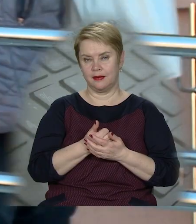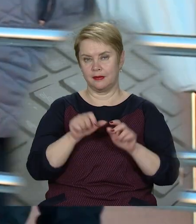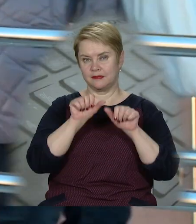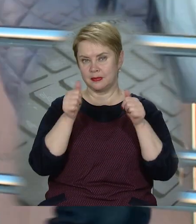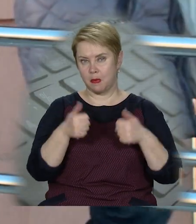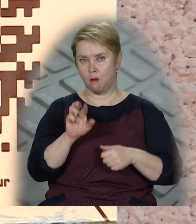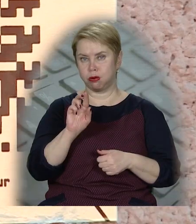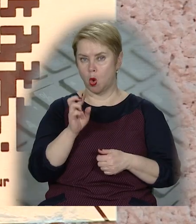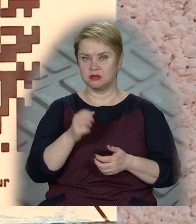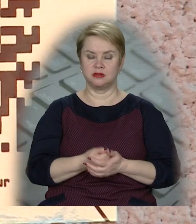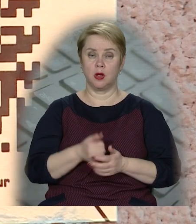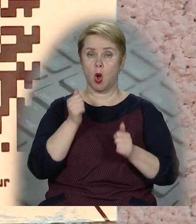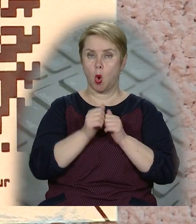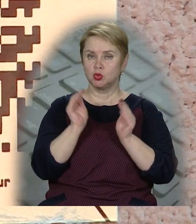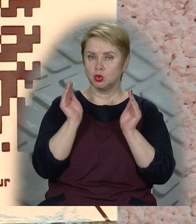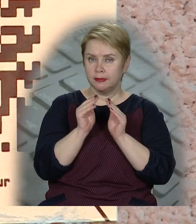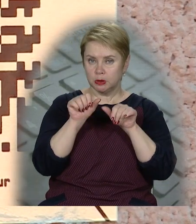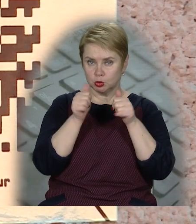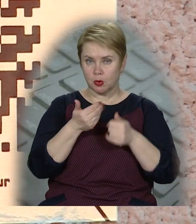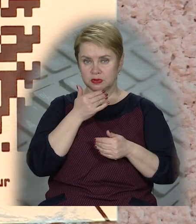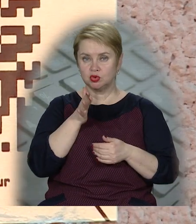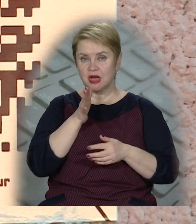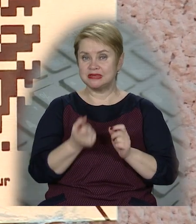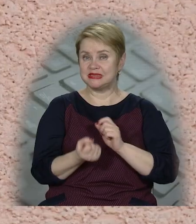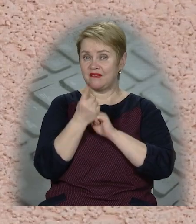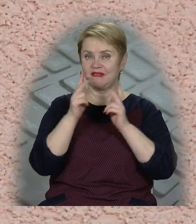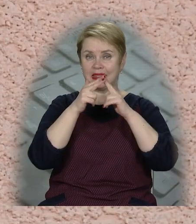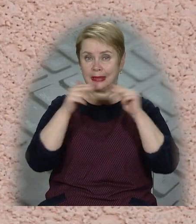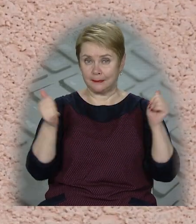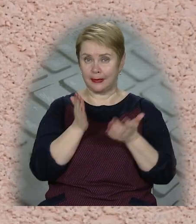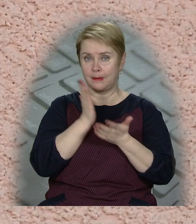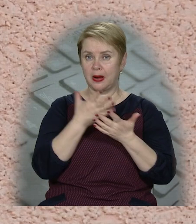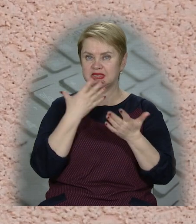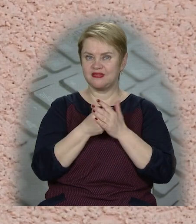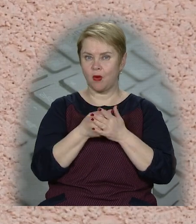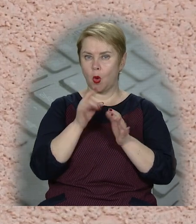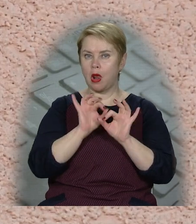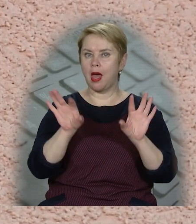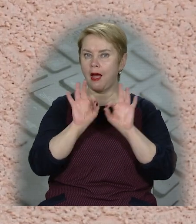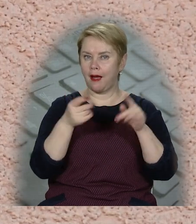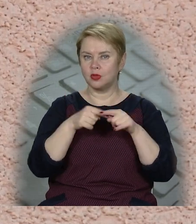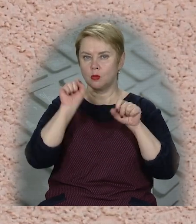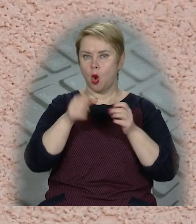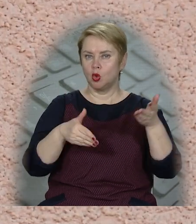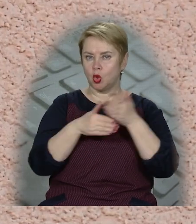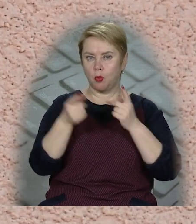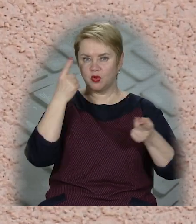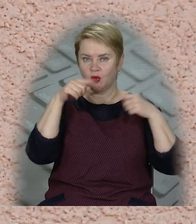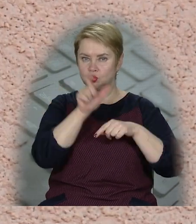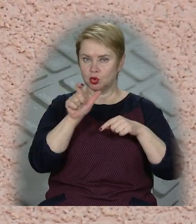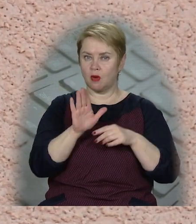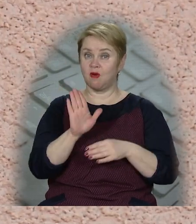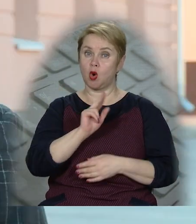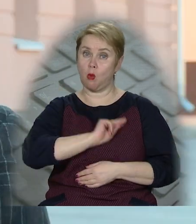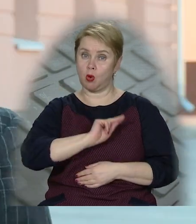бронза. Кожна міні-скульптурка, що останнім часом з'явилася у Дніпрі, має свою легенду. Це може допомогти творчим людям